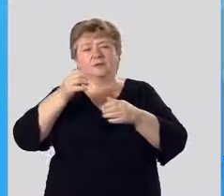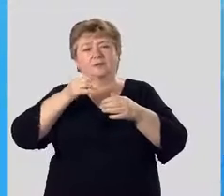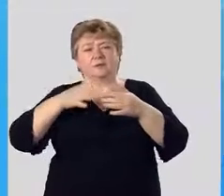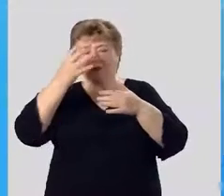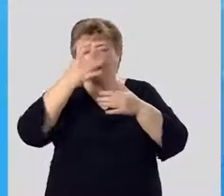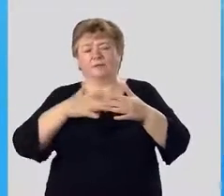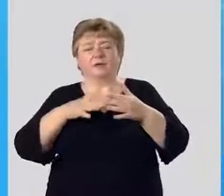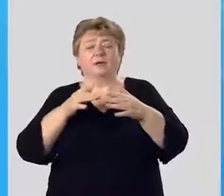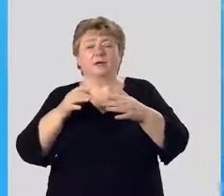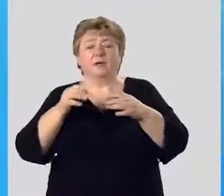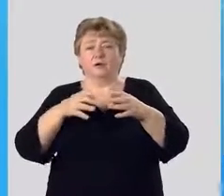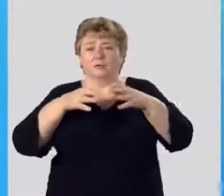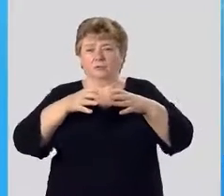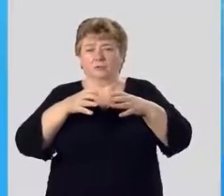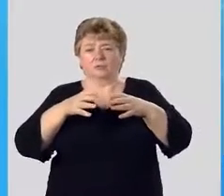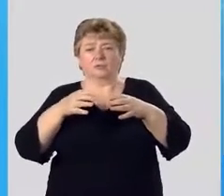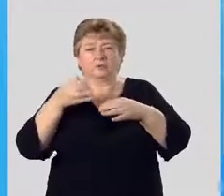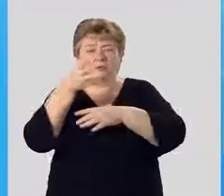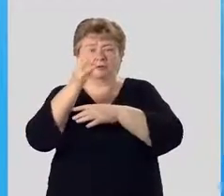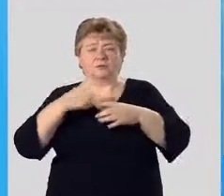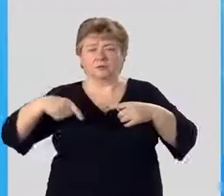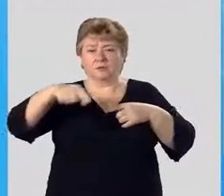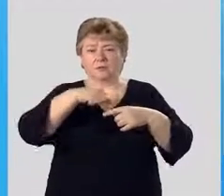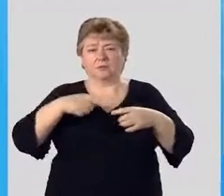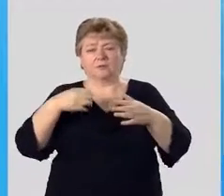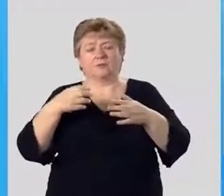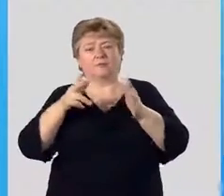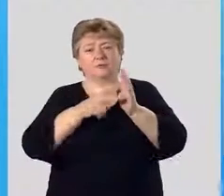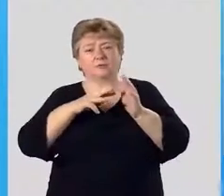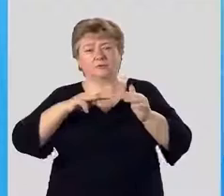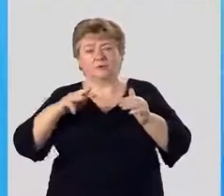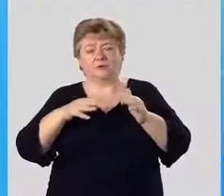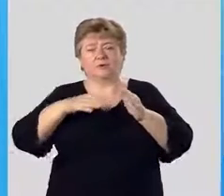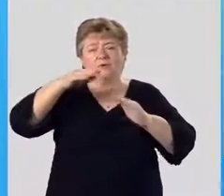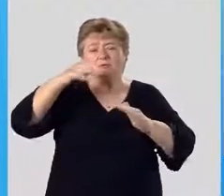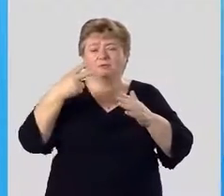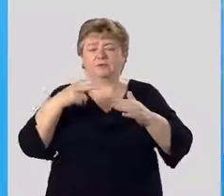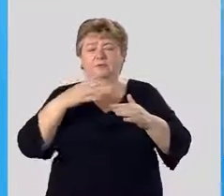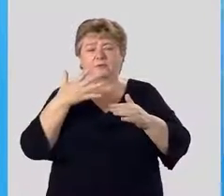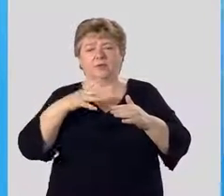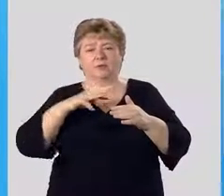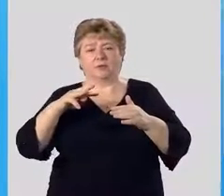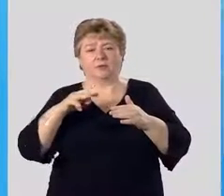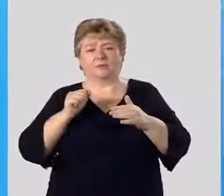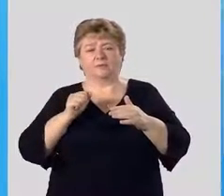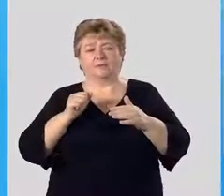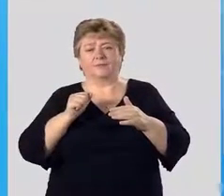Африки. Одно из самых толстых деревьев. Диаметр ствола достигает 8 метров, высота 25 метров.